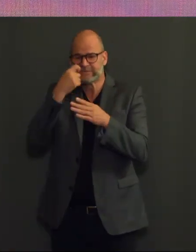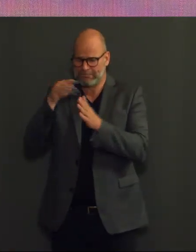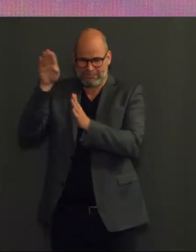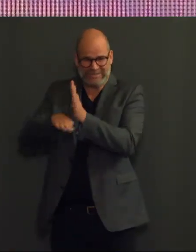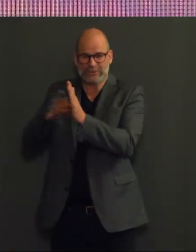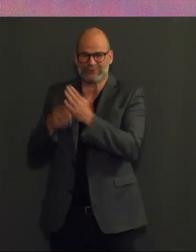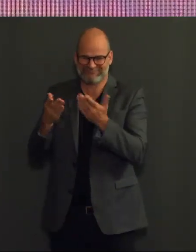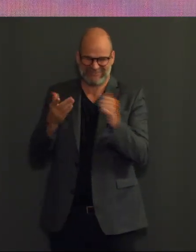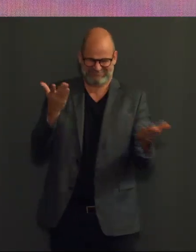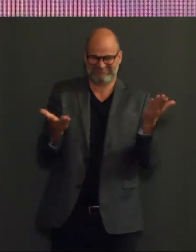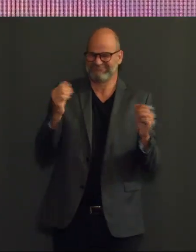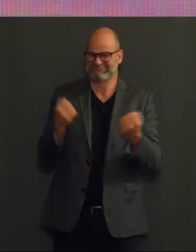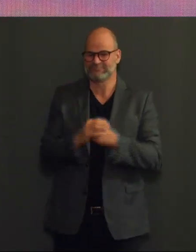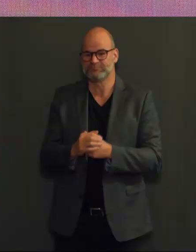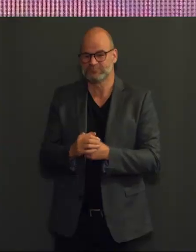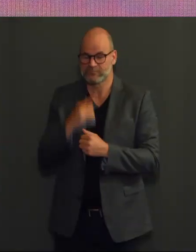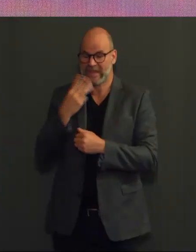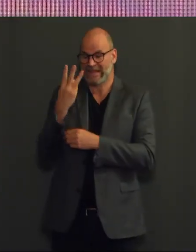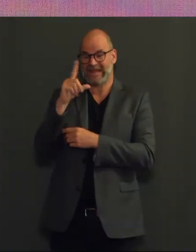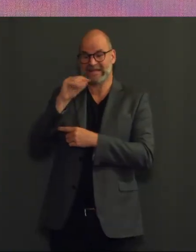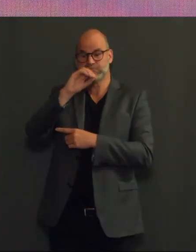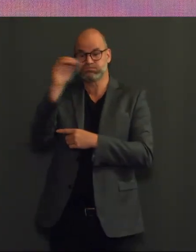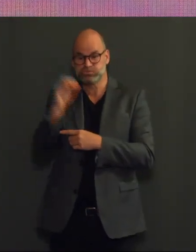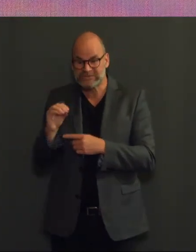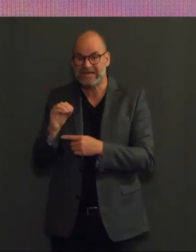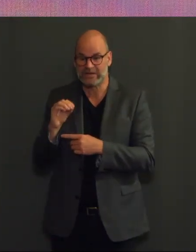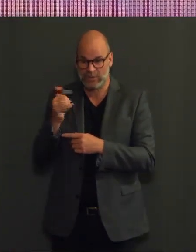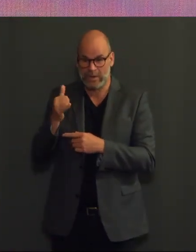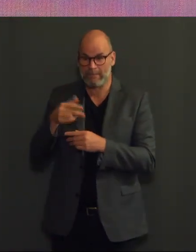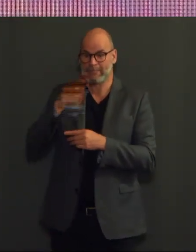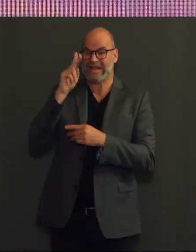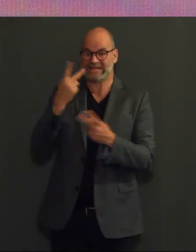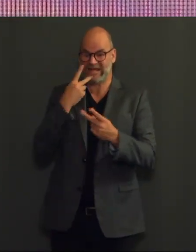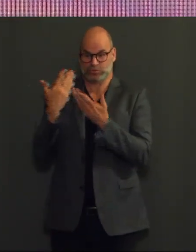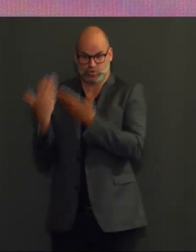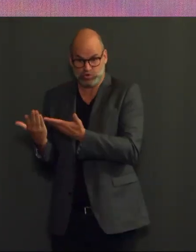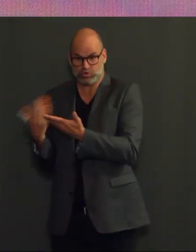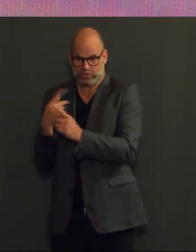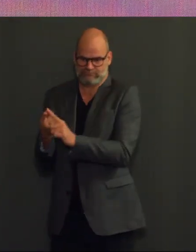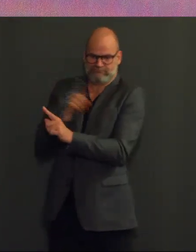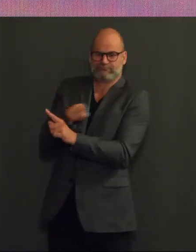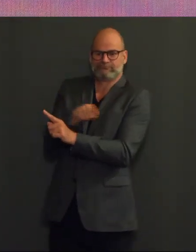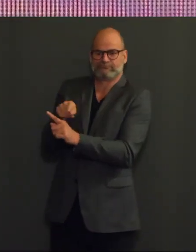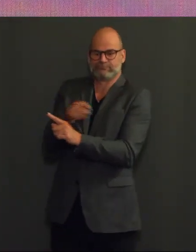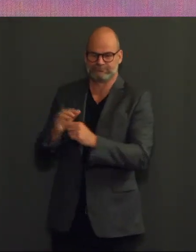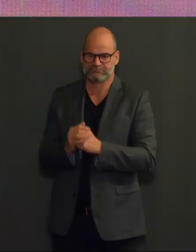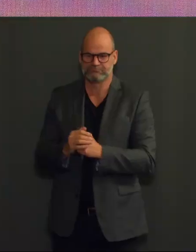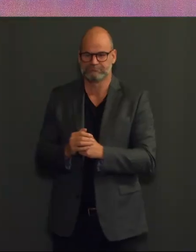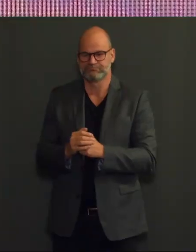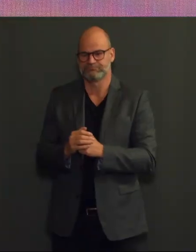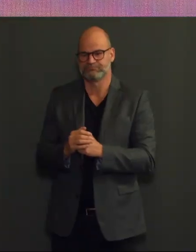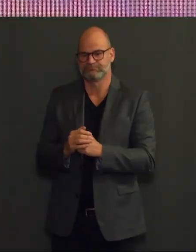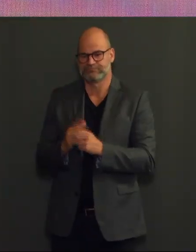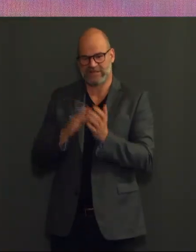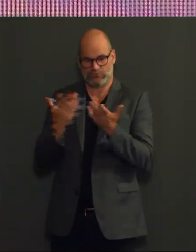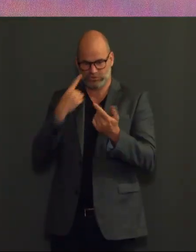We vinden ook 10% meer besmettingen. Dus die besmettingscijfers moet je ook interpreteren in dat kader. Deze week